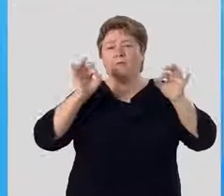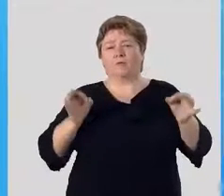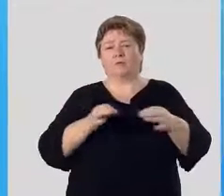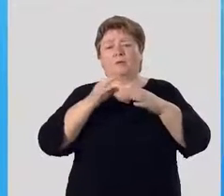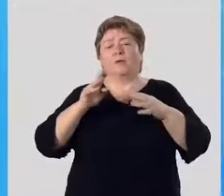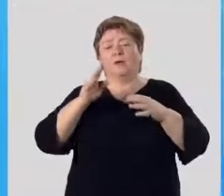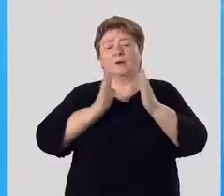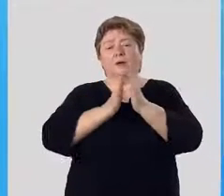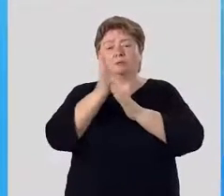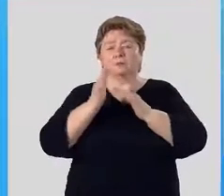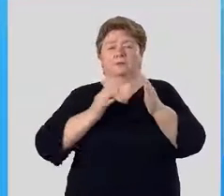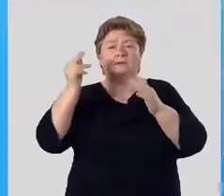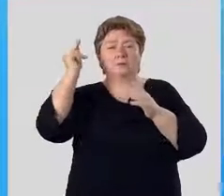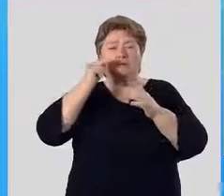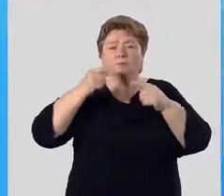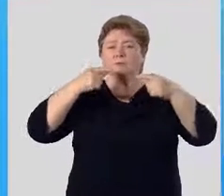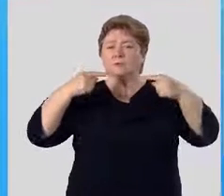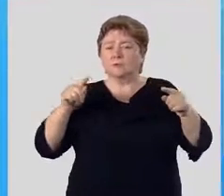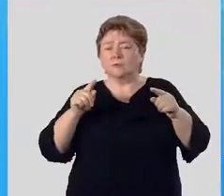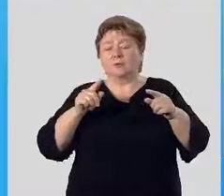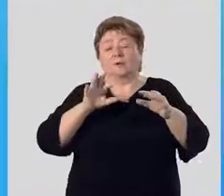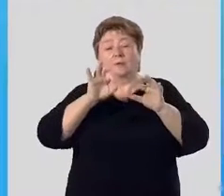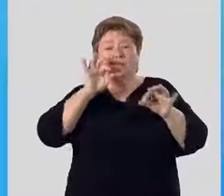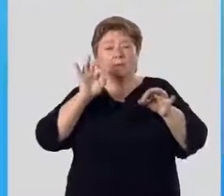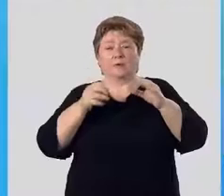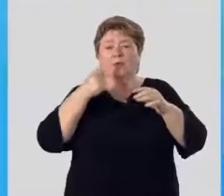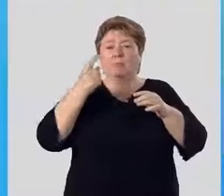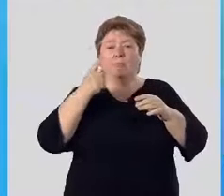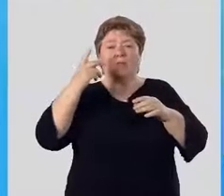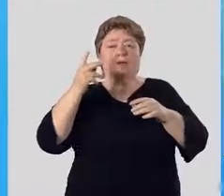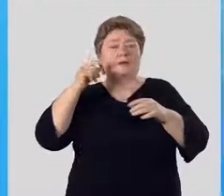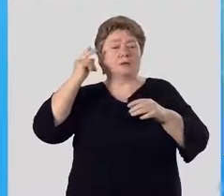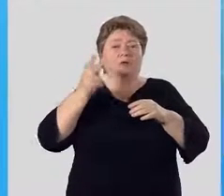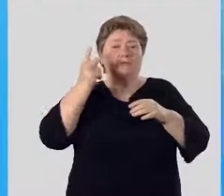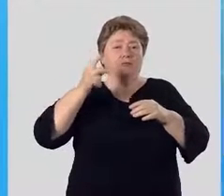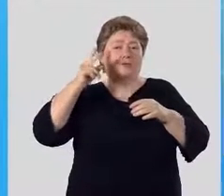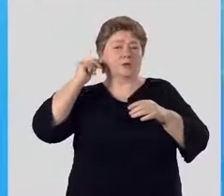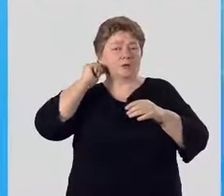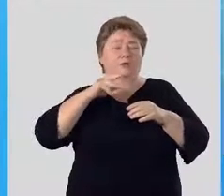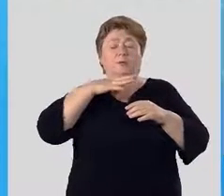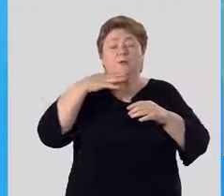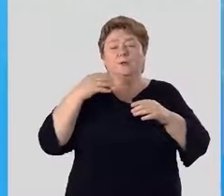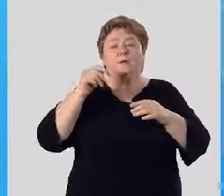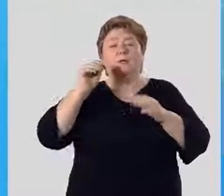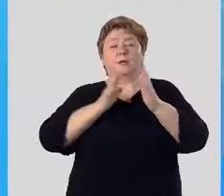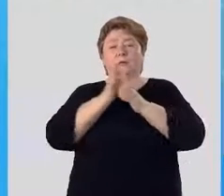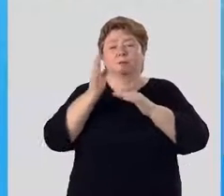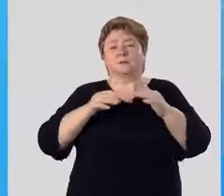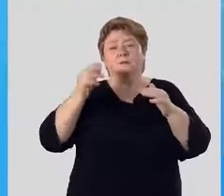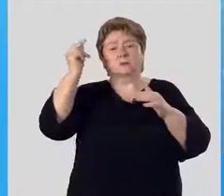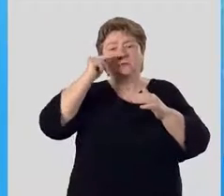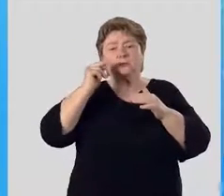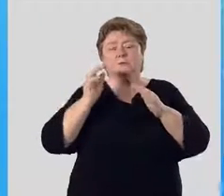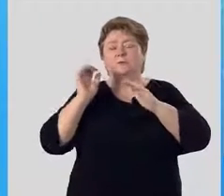растений, научимся отличать однолетние, двулетние и многолетние растения, изучим